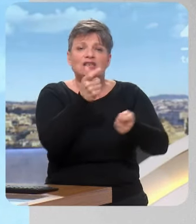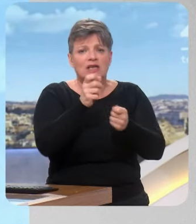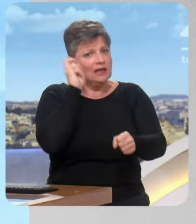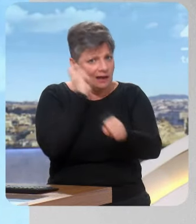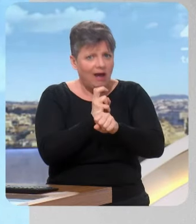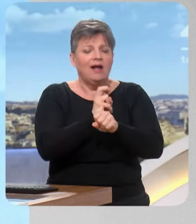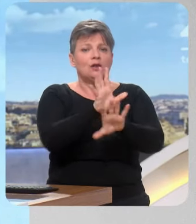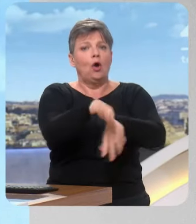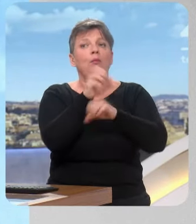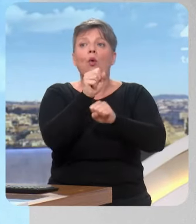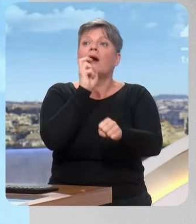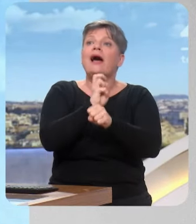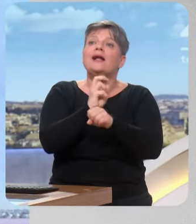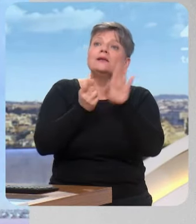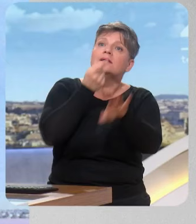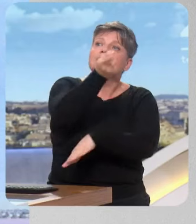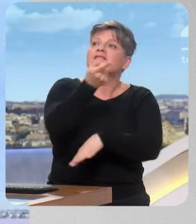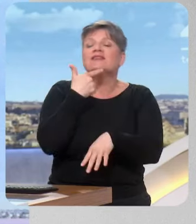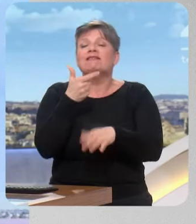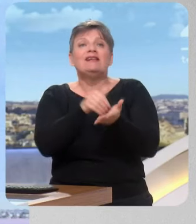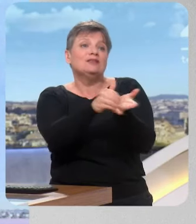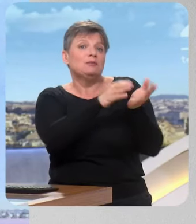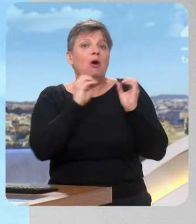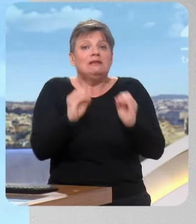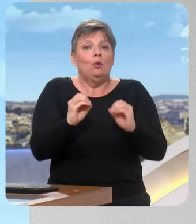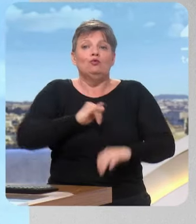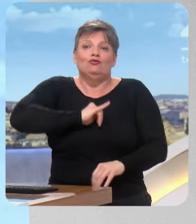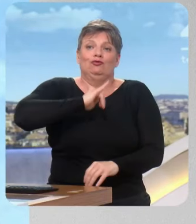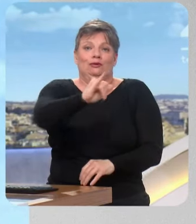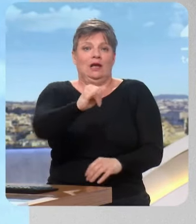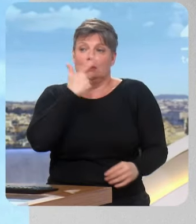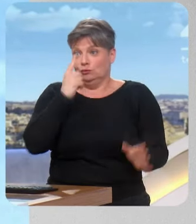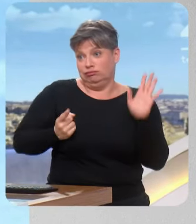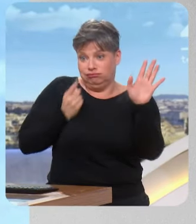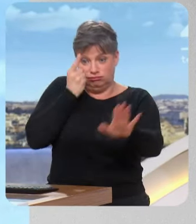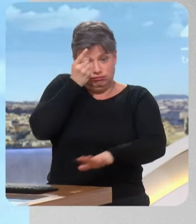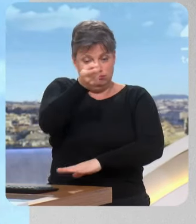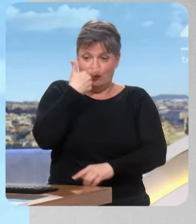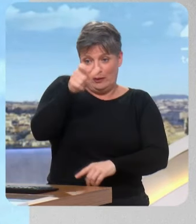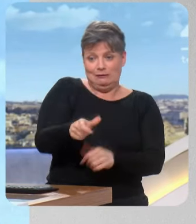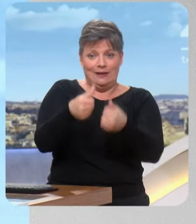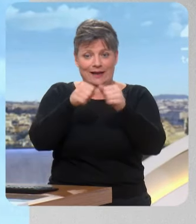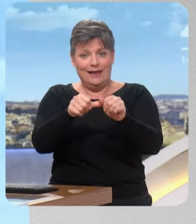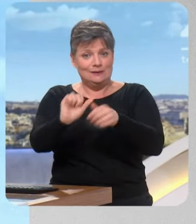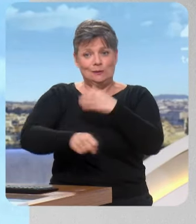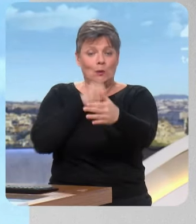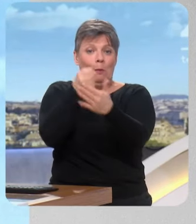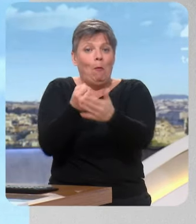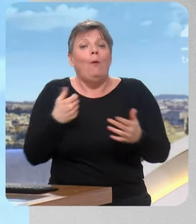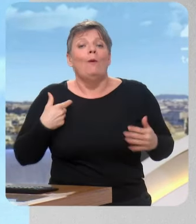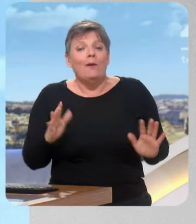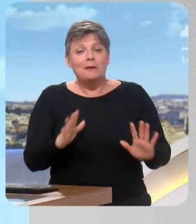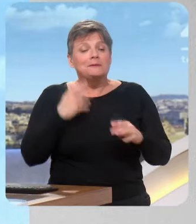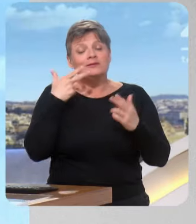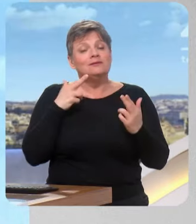Et ce qu'on espère… Pendant combien de temps, l'engagement ?'est zéro sur combien de temps ? On espère jusqu'à la vie de l'entreprise. Pourquoi ? Parce